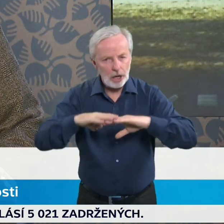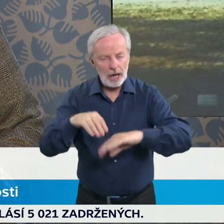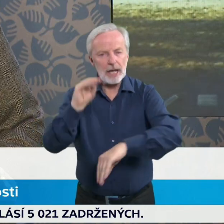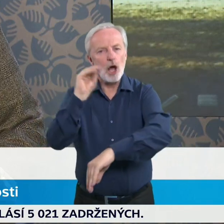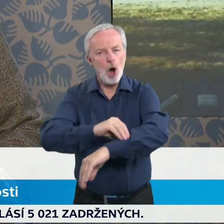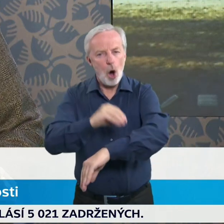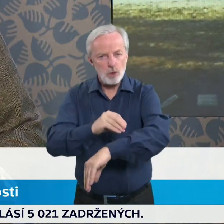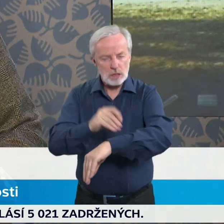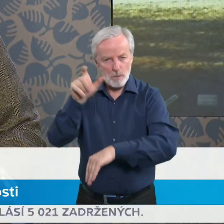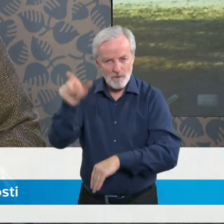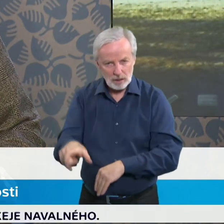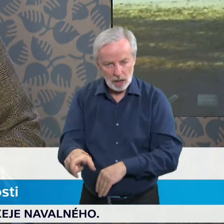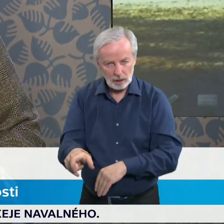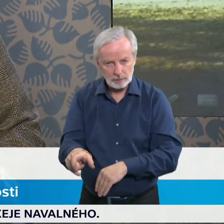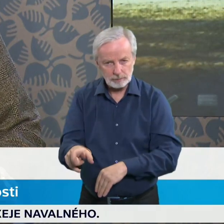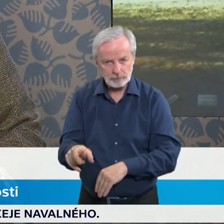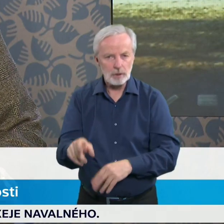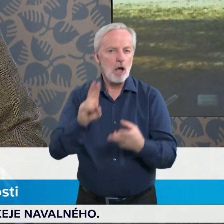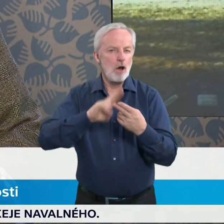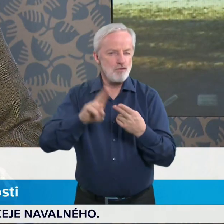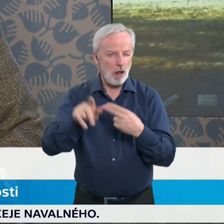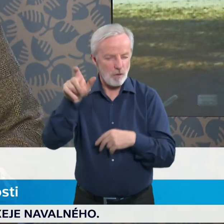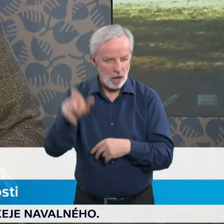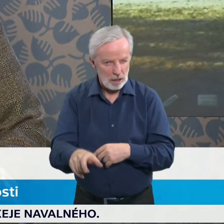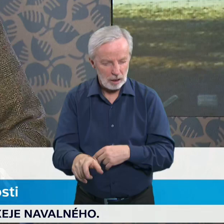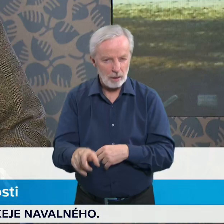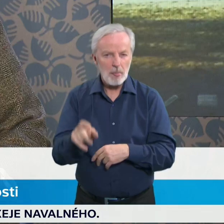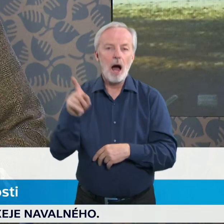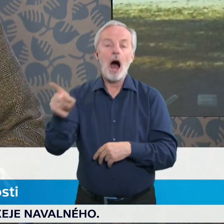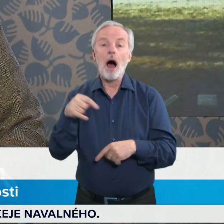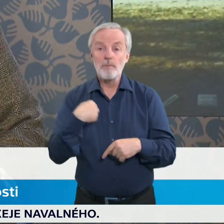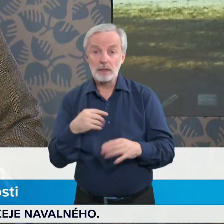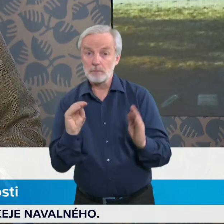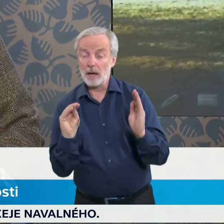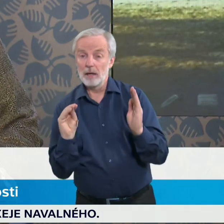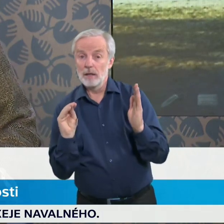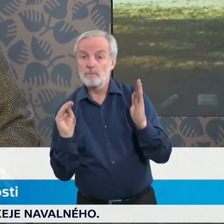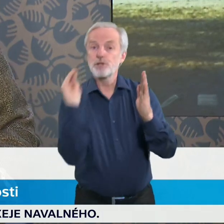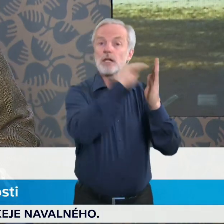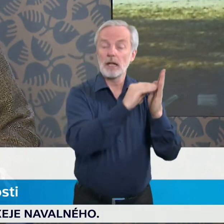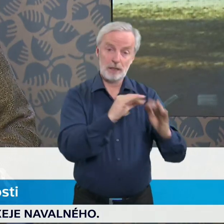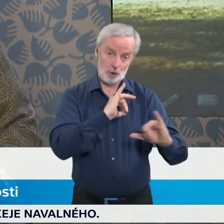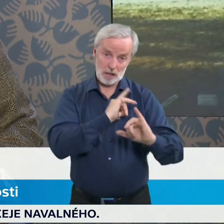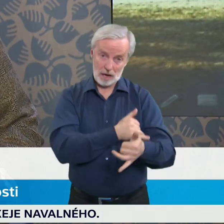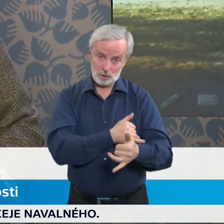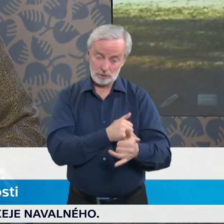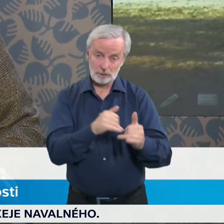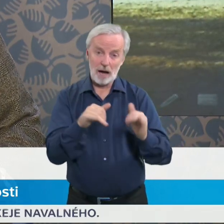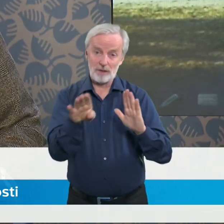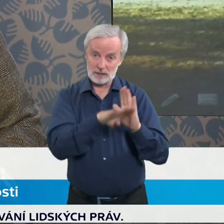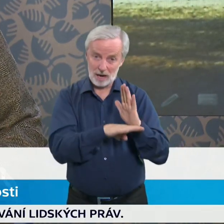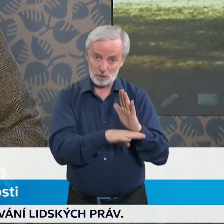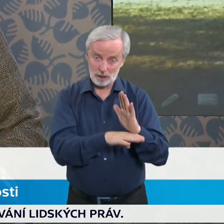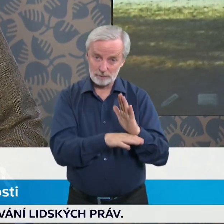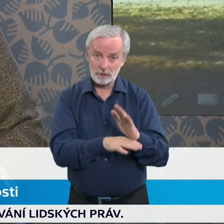tedy zakomponovali do návrhu zákona, který dnes byl schválen. Cílem tohoto zákona je